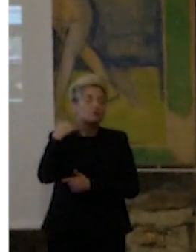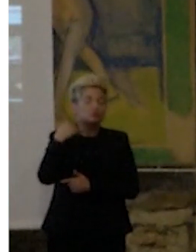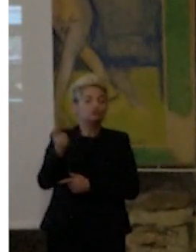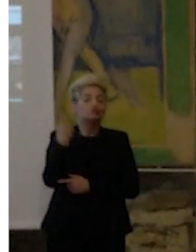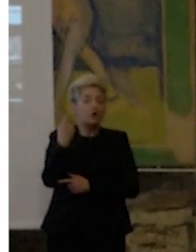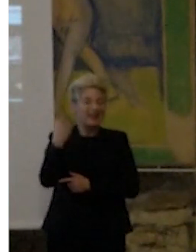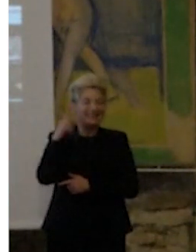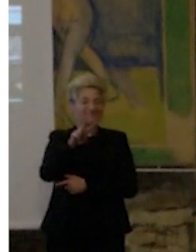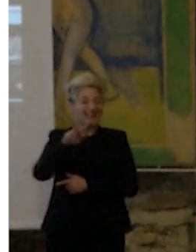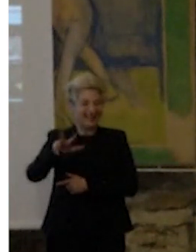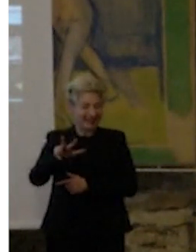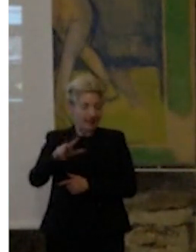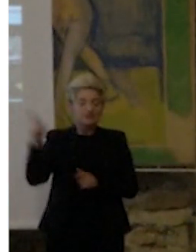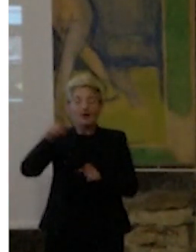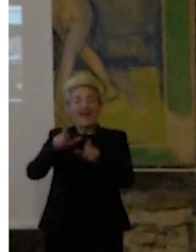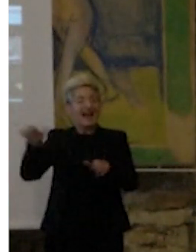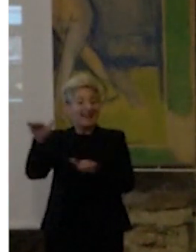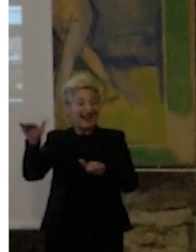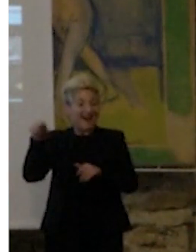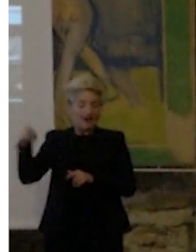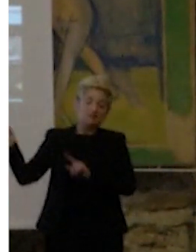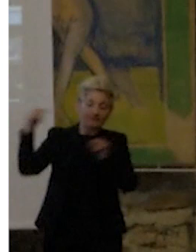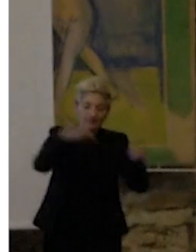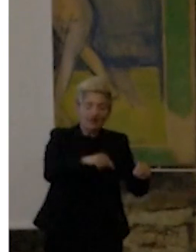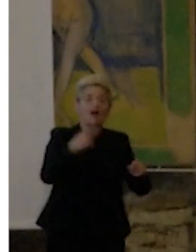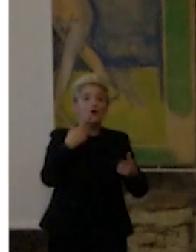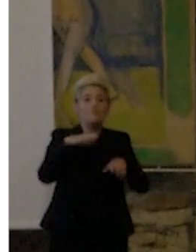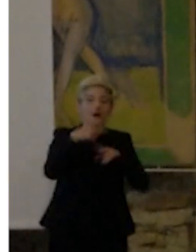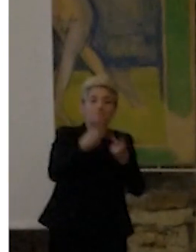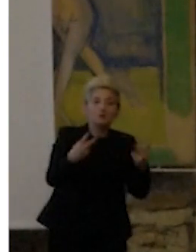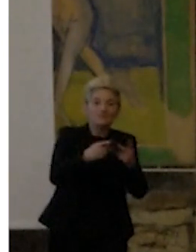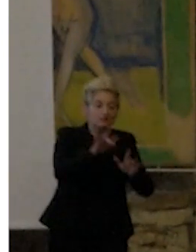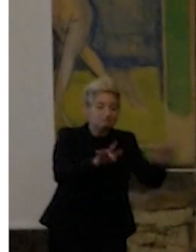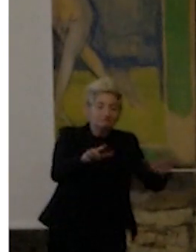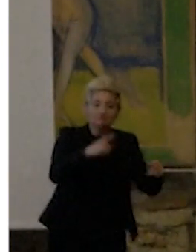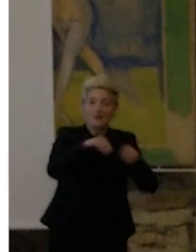goduto di questo allestimento. Andiamo pure avanti.